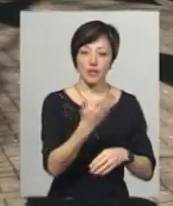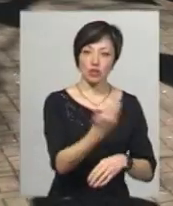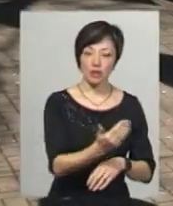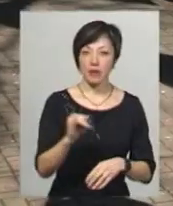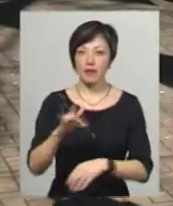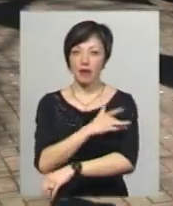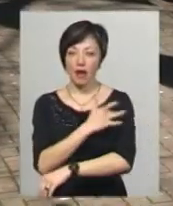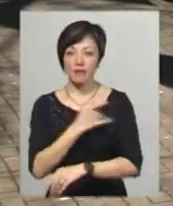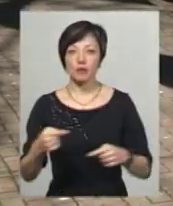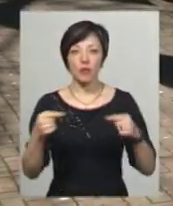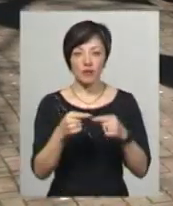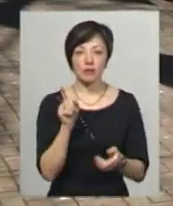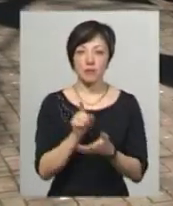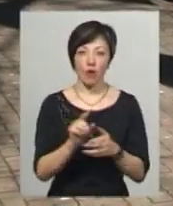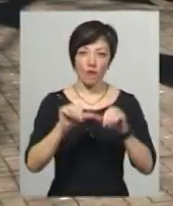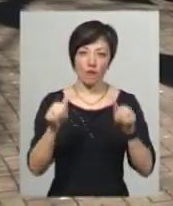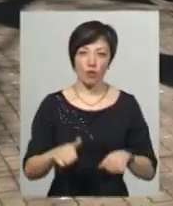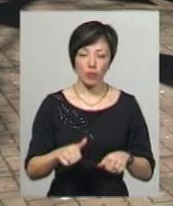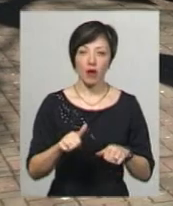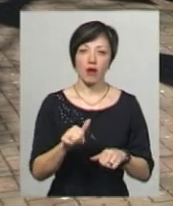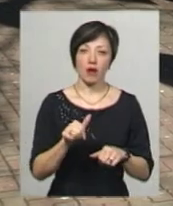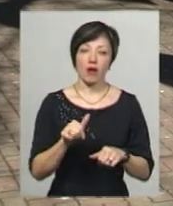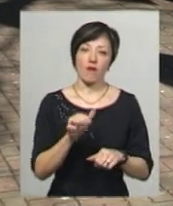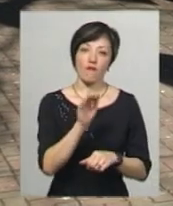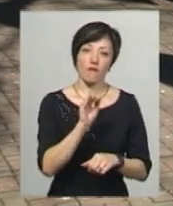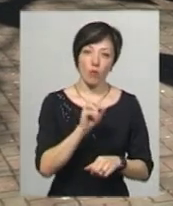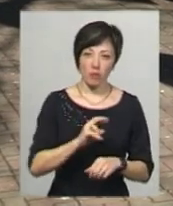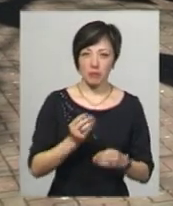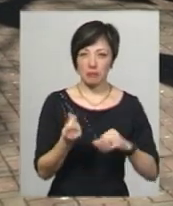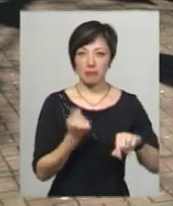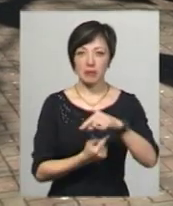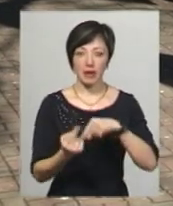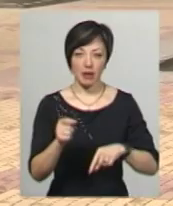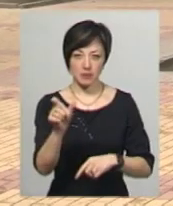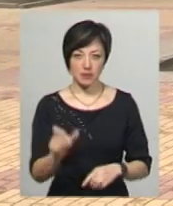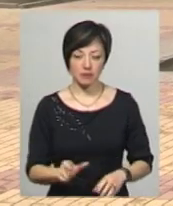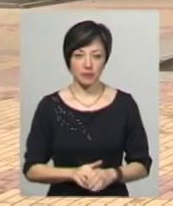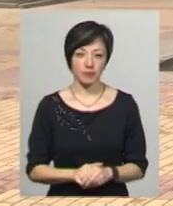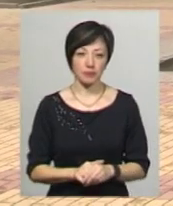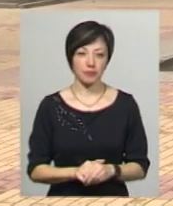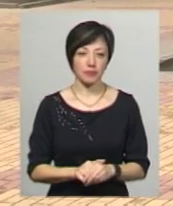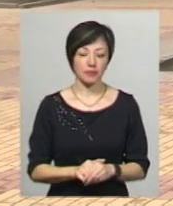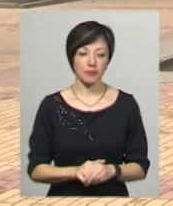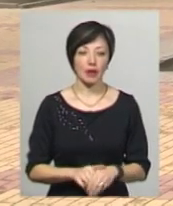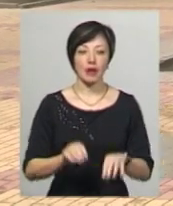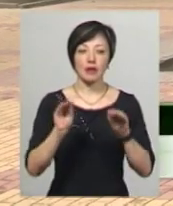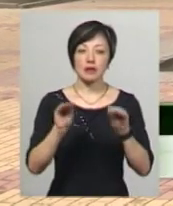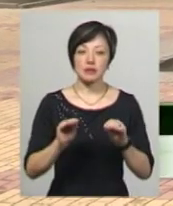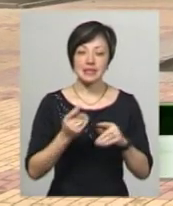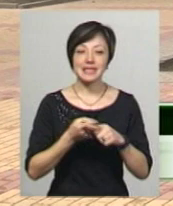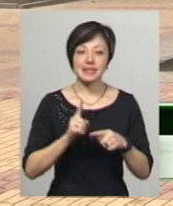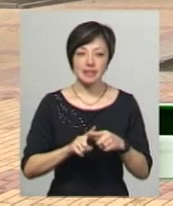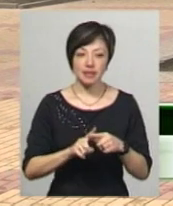нянею. Відповідно, няня має оформитись фізичною або юридичною особою-підприємцем. Дані громадяни